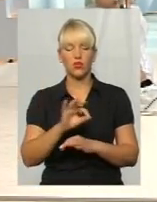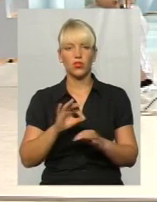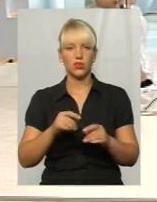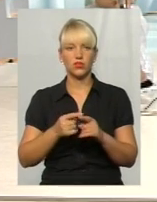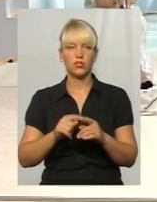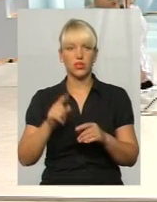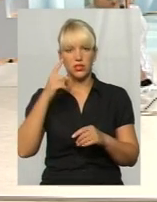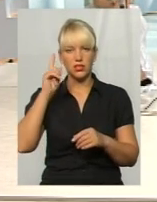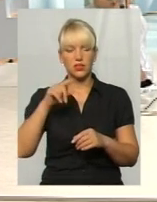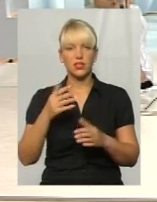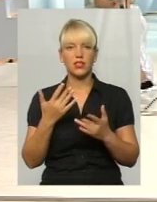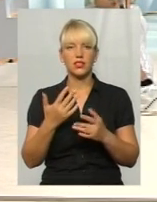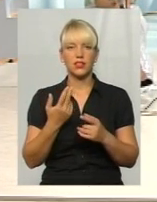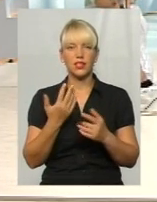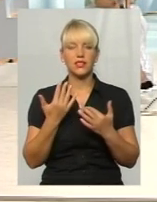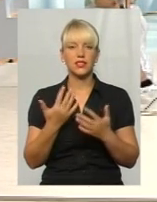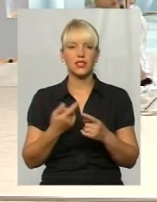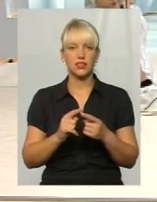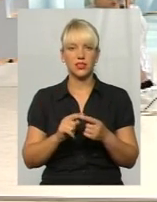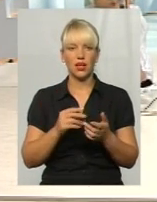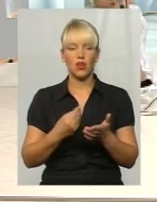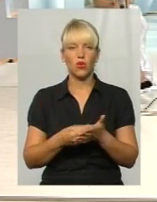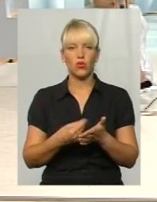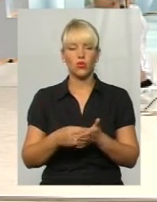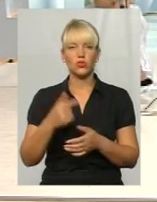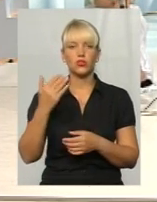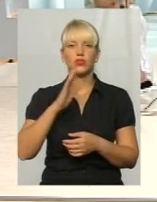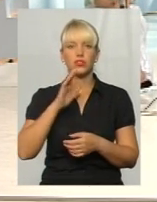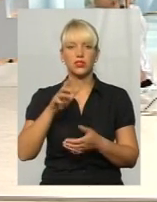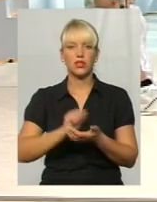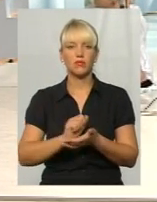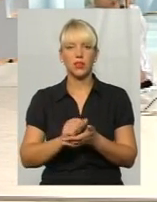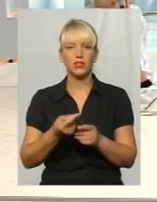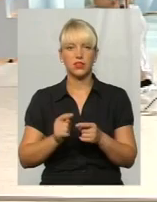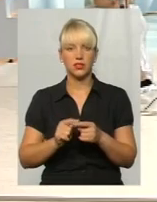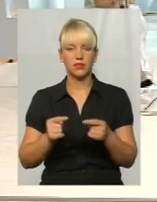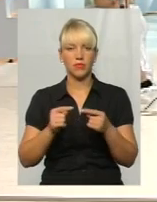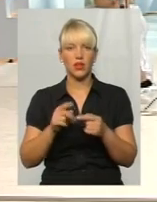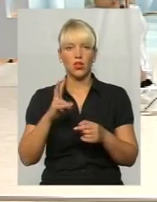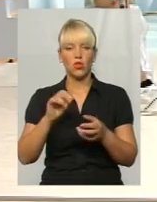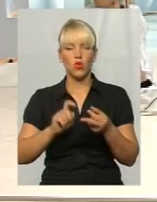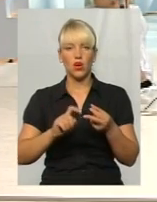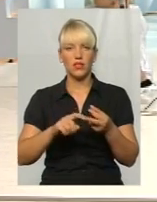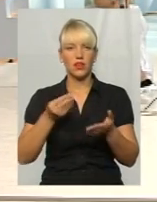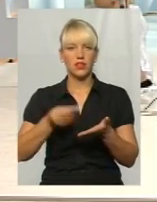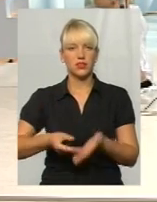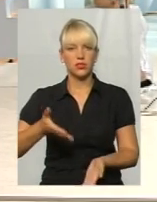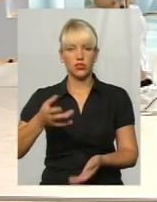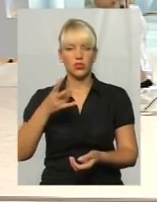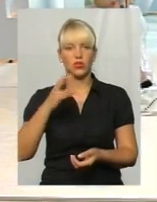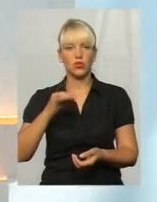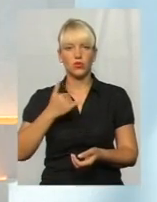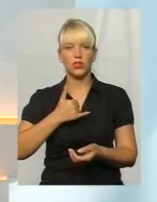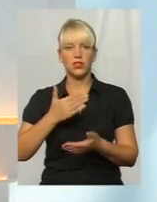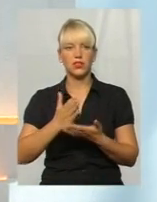це кошти, тому що вона займається безпосередньо. Але хочу сказати, що аналізи, дійсно, вони дорогостоючі. Але у нас